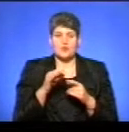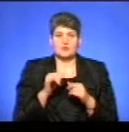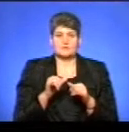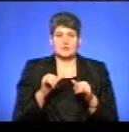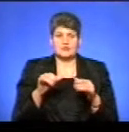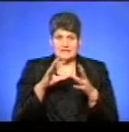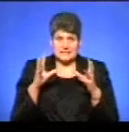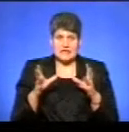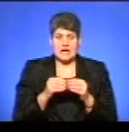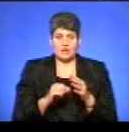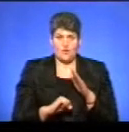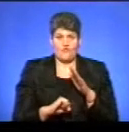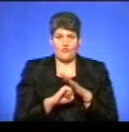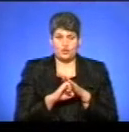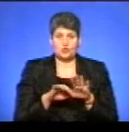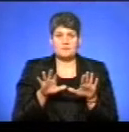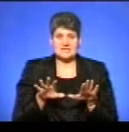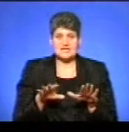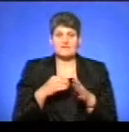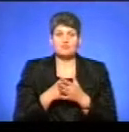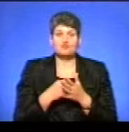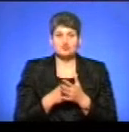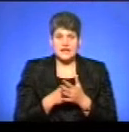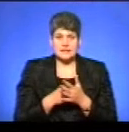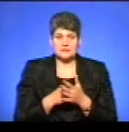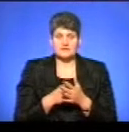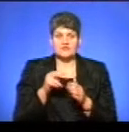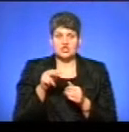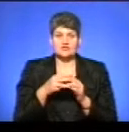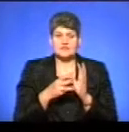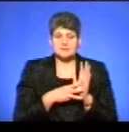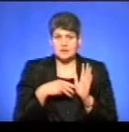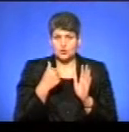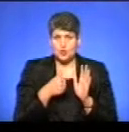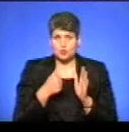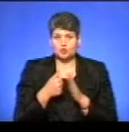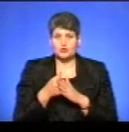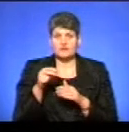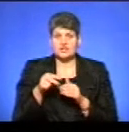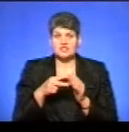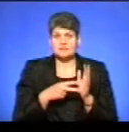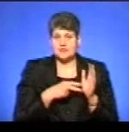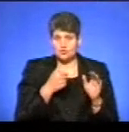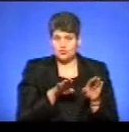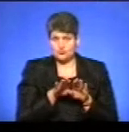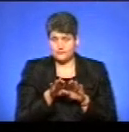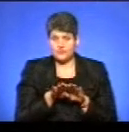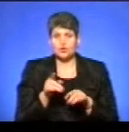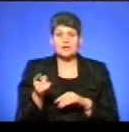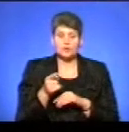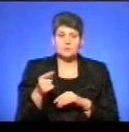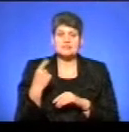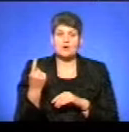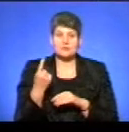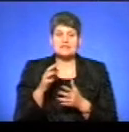загального фонду місцевих бюджетів у 2018 році до 2017 року, то Тернопільська